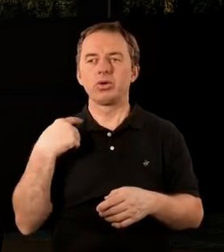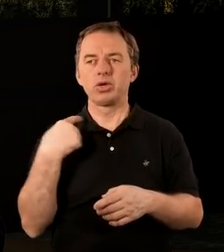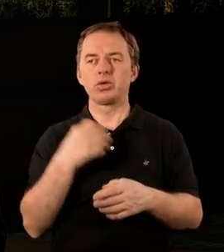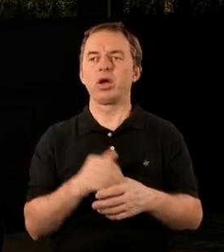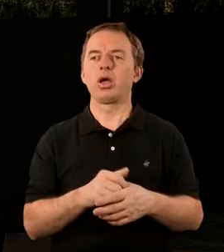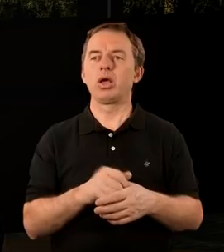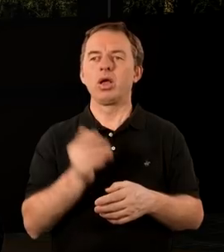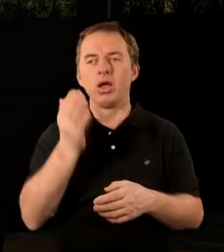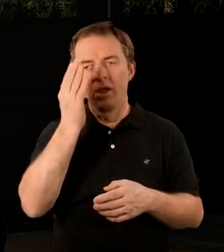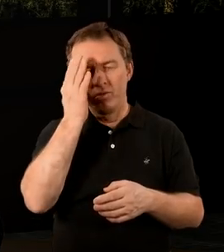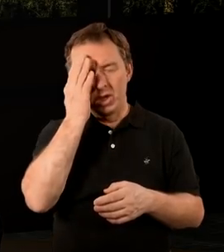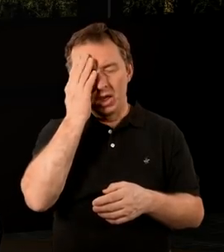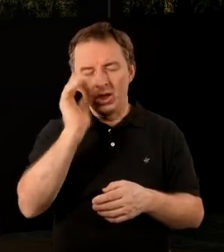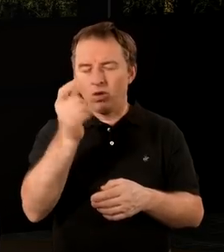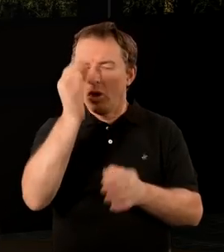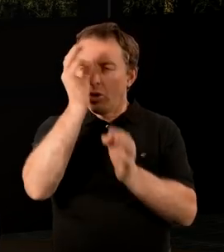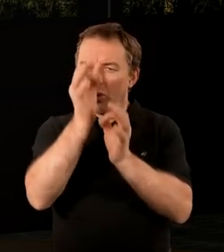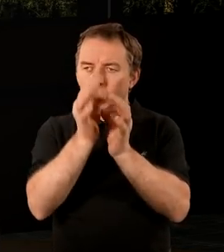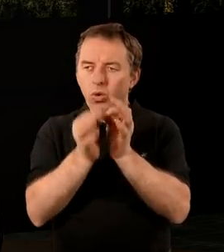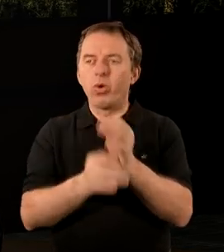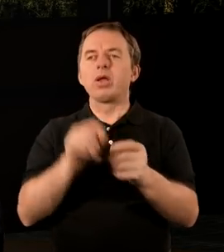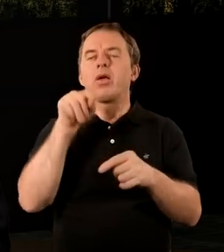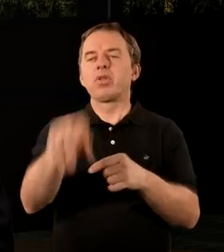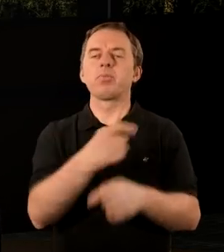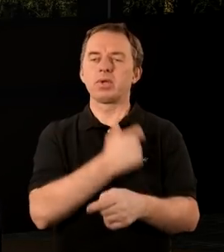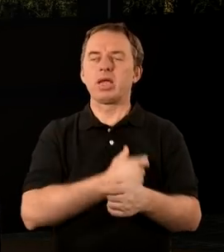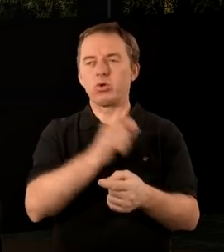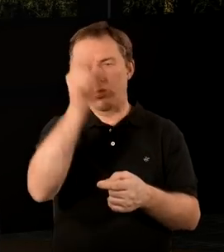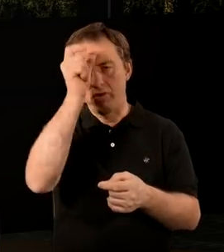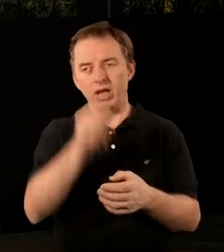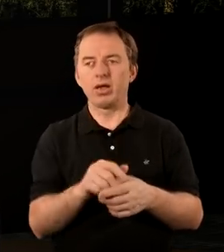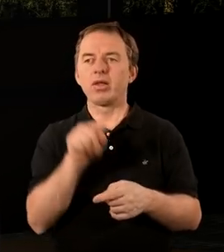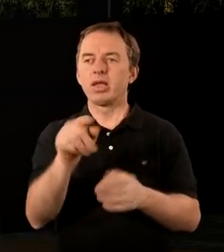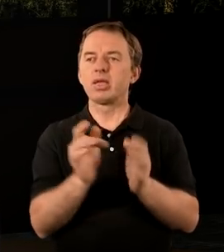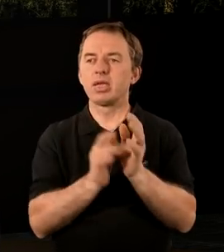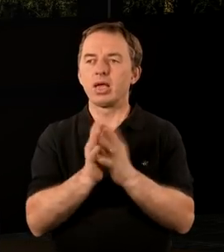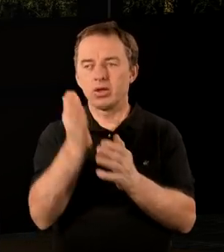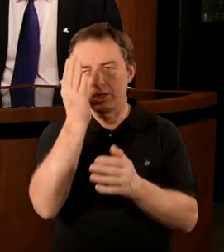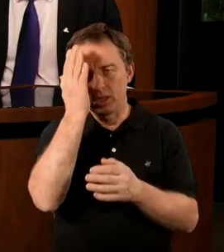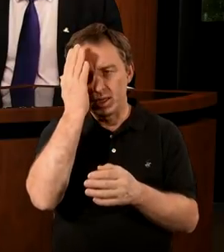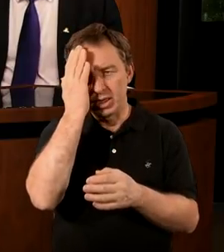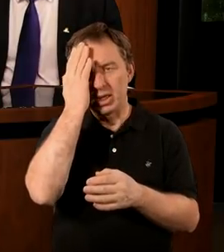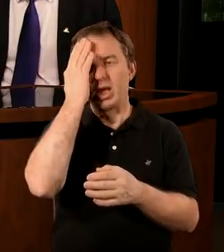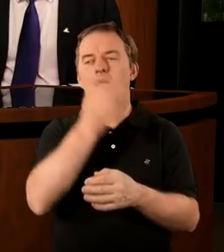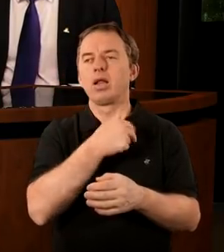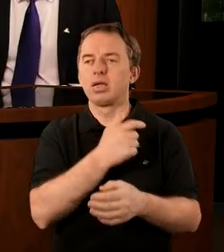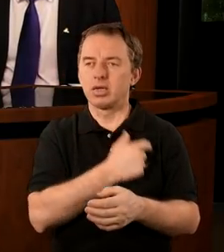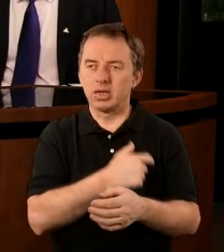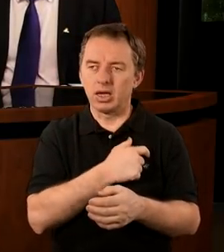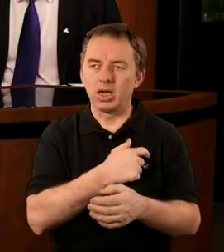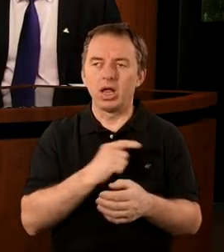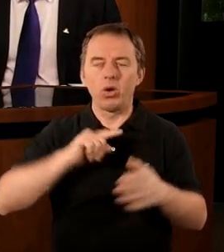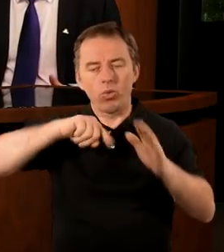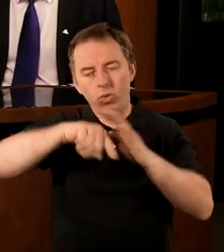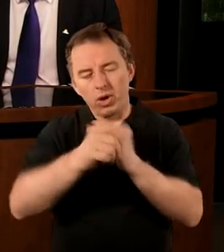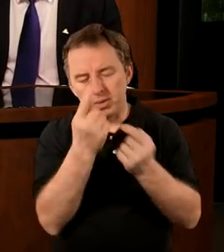innych ludziach, ponieważ wiedział, co dokładnie jest gdzieś tam w sercu człowieka. I w tym sensie Pan Bóg nas zna. Zna nasze serca, zna